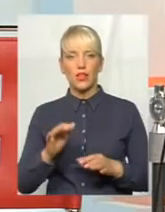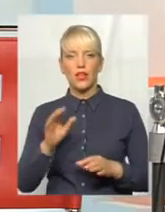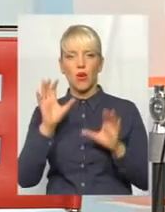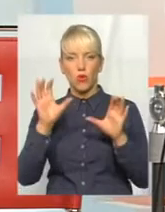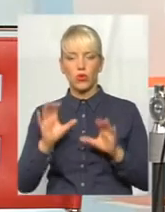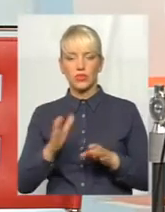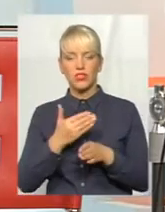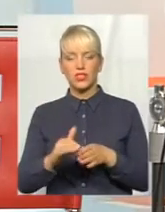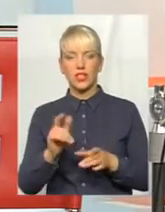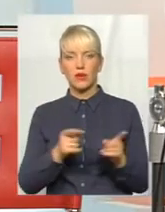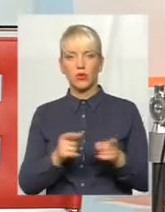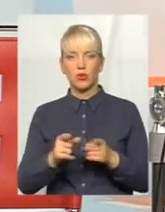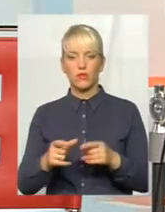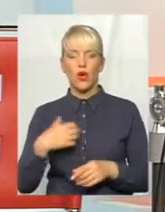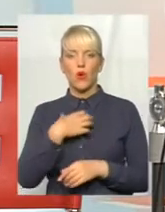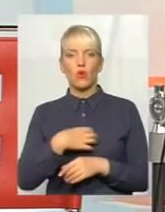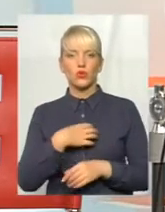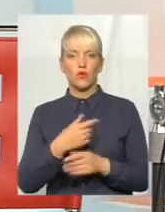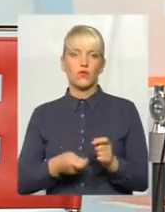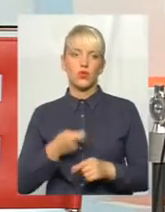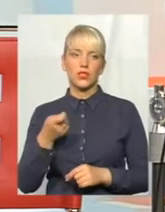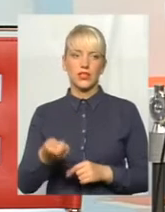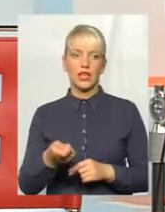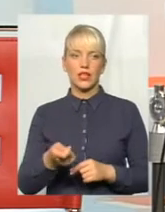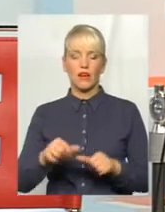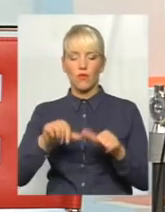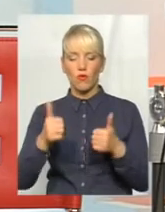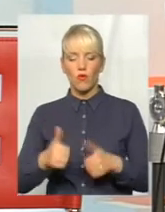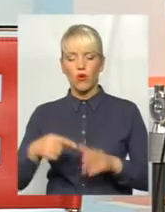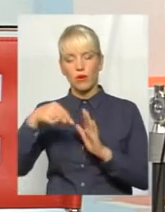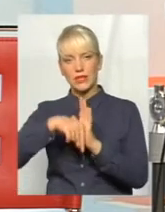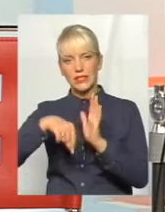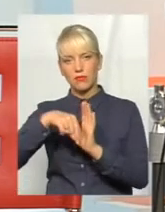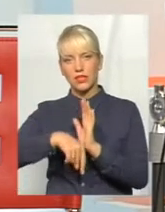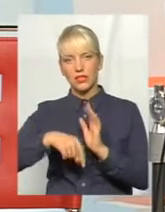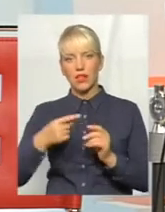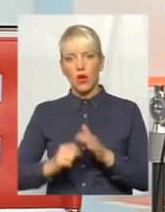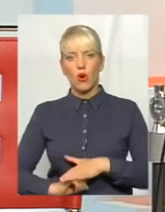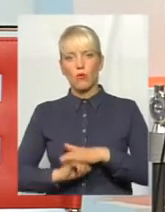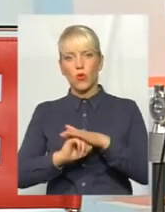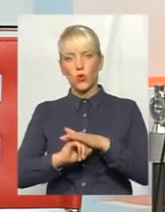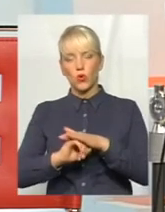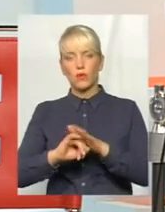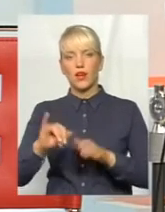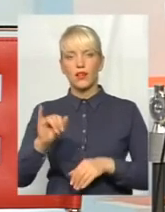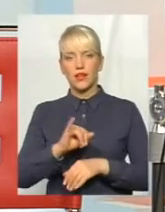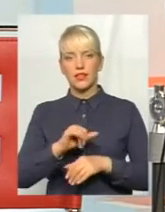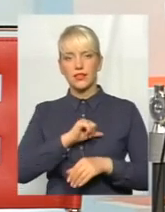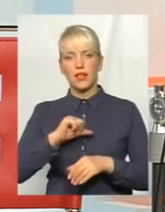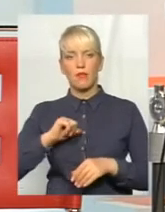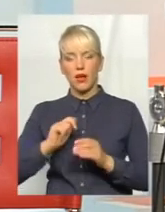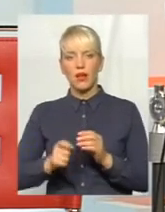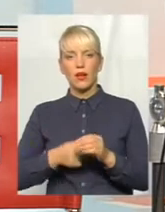підготовки позовної заяви, форма, зміст, обґрунтування і сама